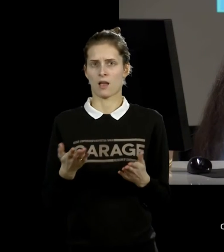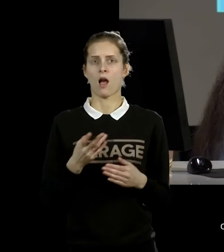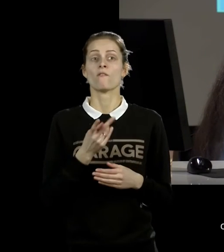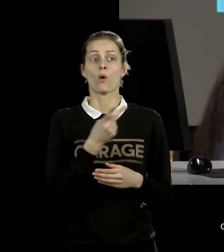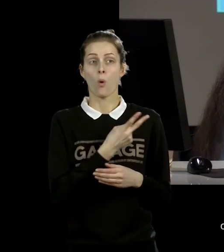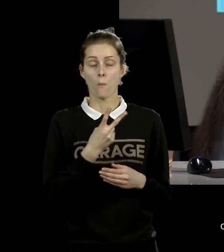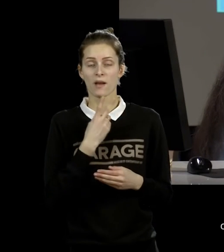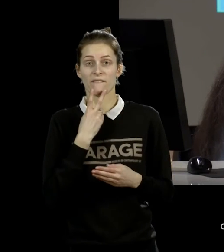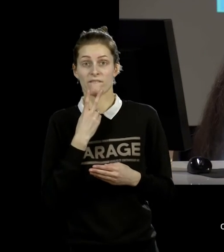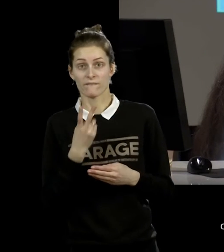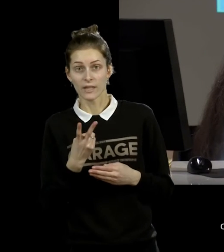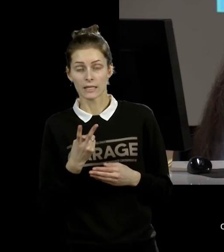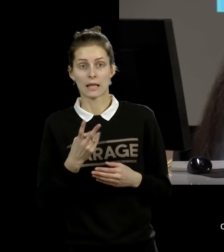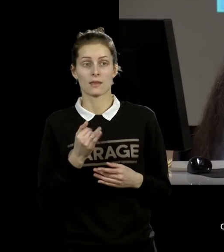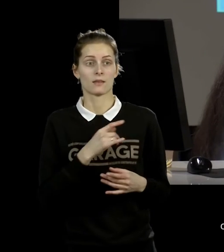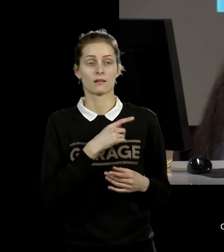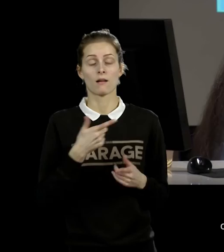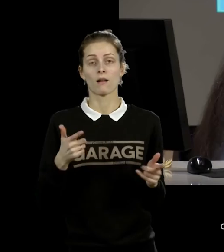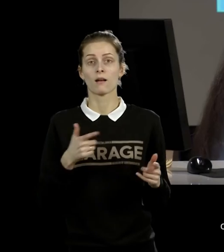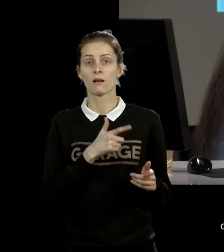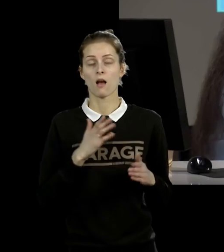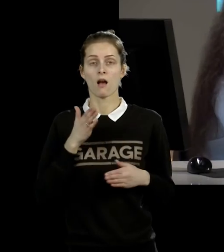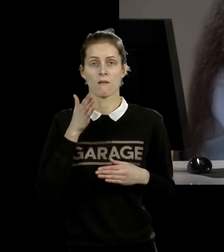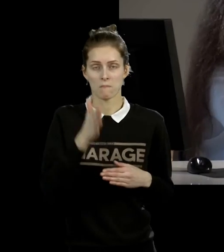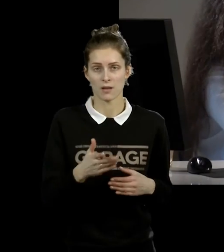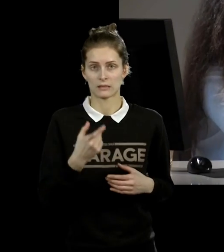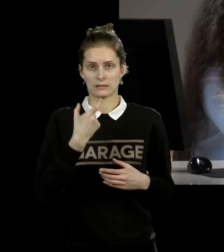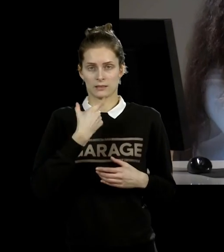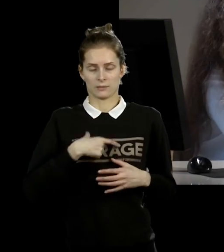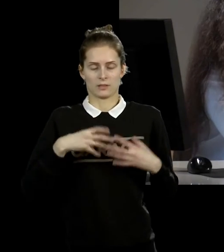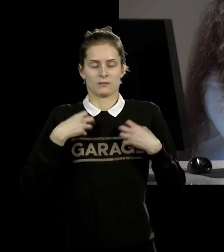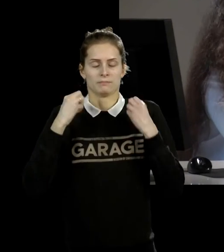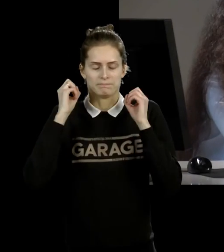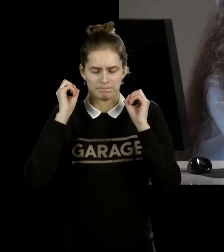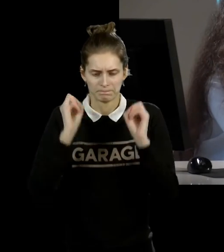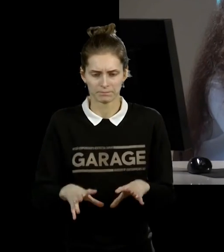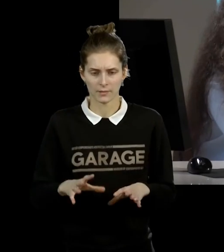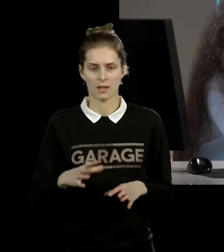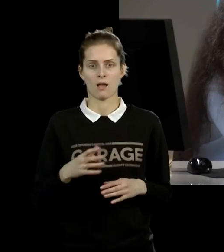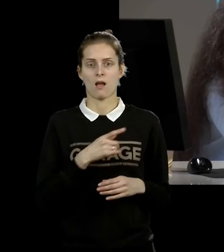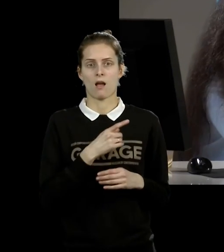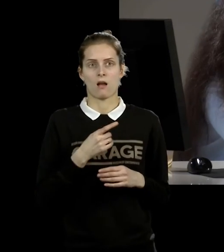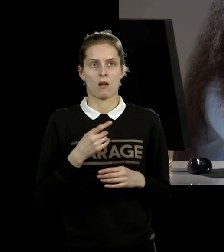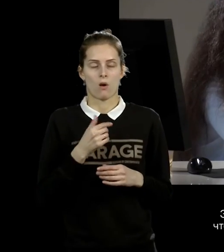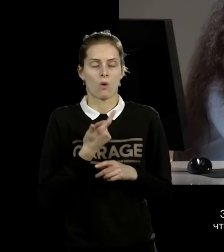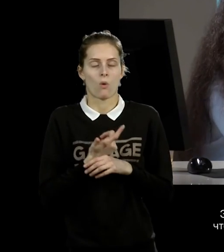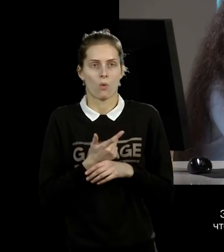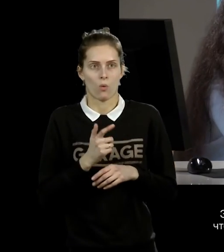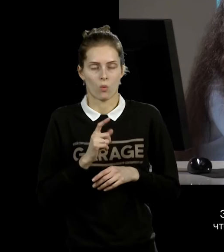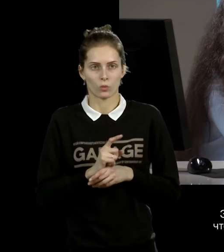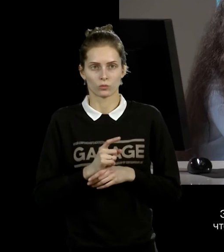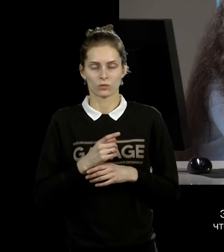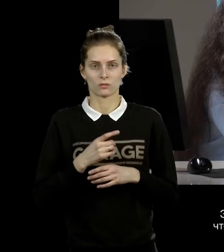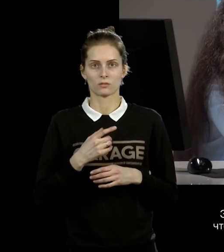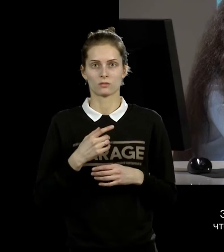правомощности этого статуса художника нового они готовы пожертвовать. Потому что, конечно, это оба персонажа наиболее экстремальные. Это